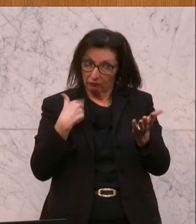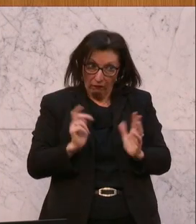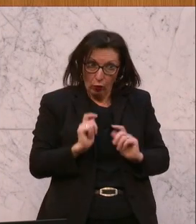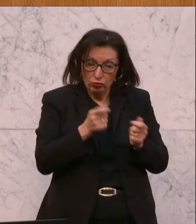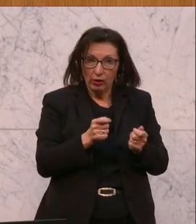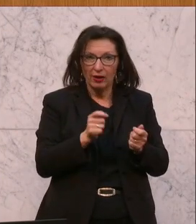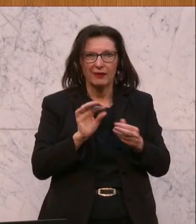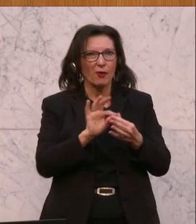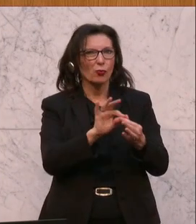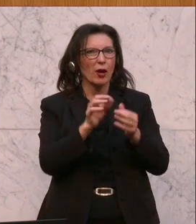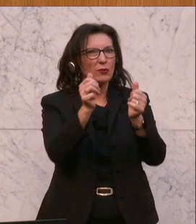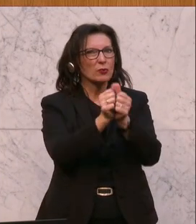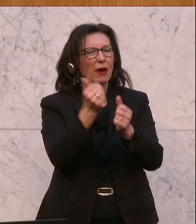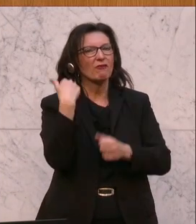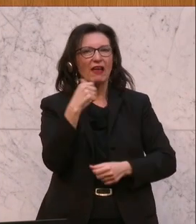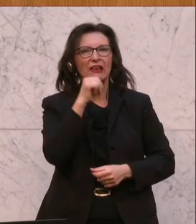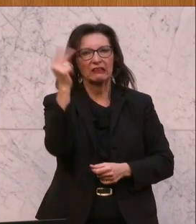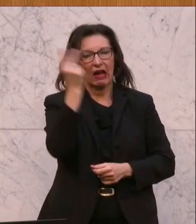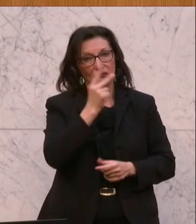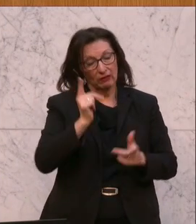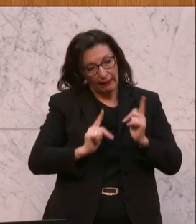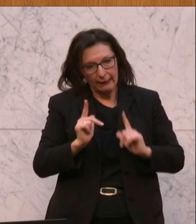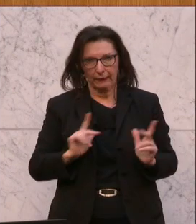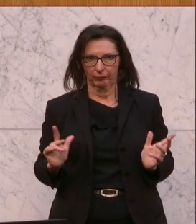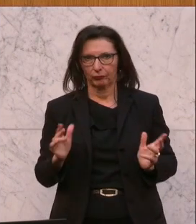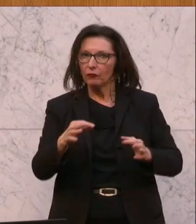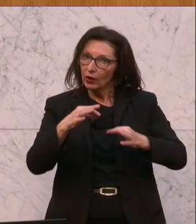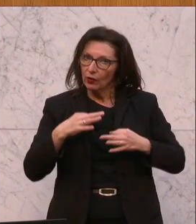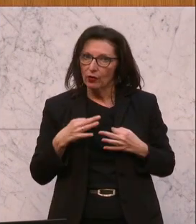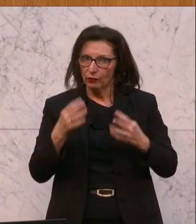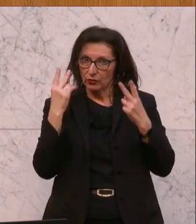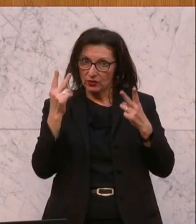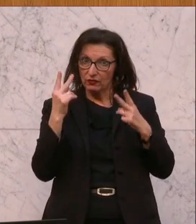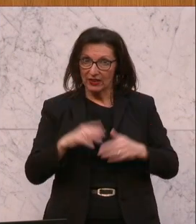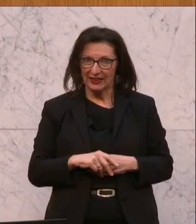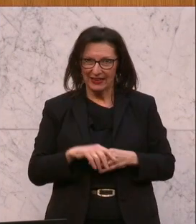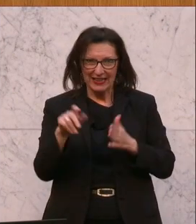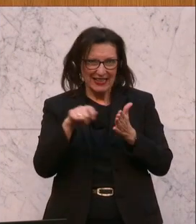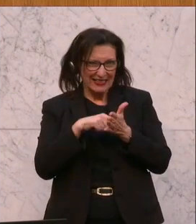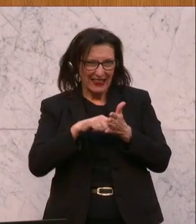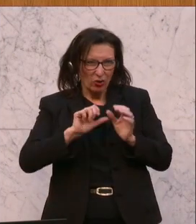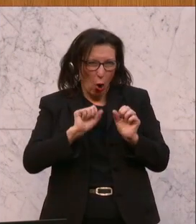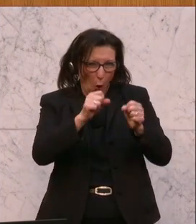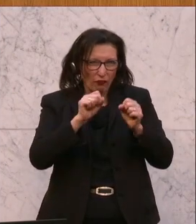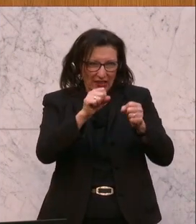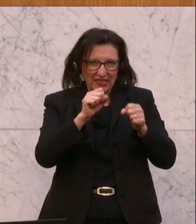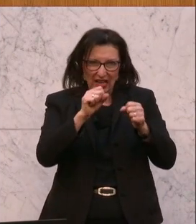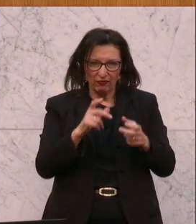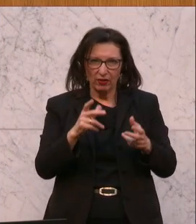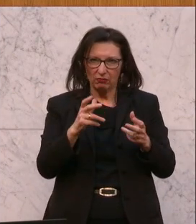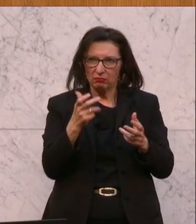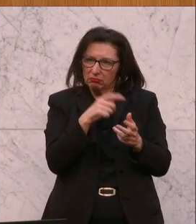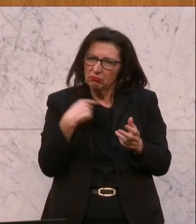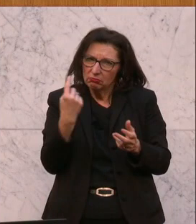Koalitionspartner gegeben. Uns war wichtig, mit der Sanierungsoffensive einen Beitrag zum Energiesparen